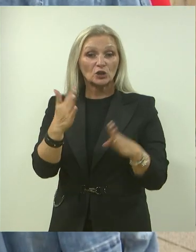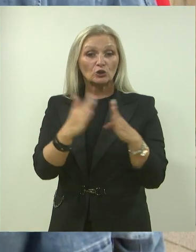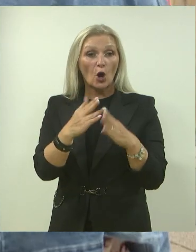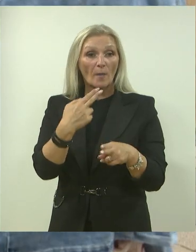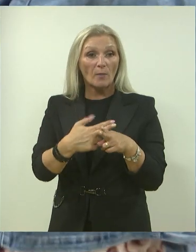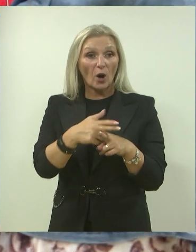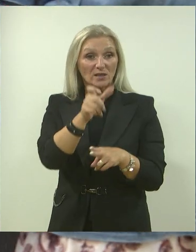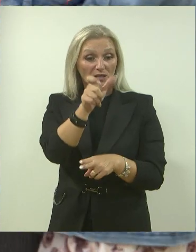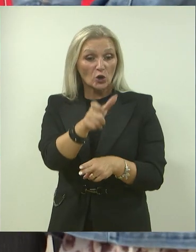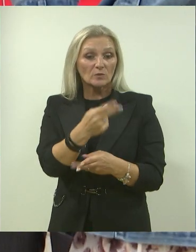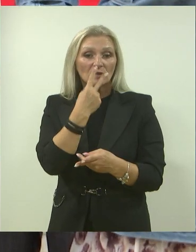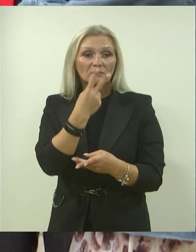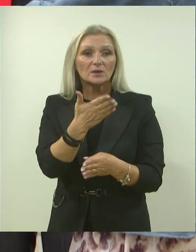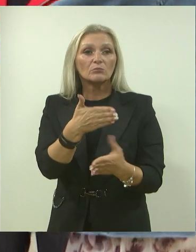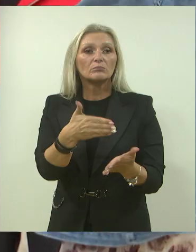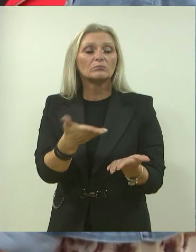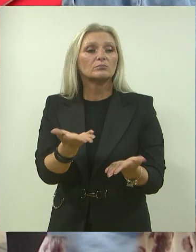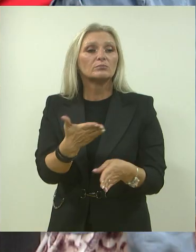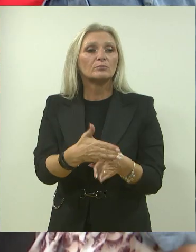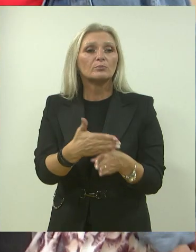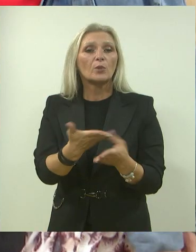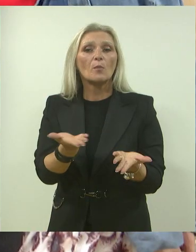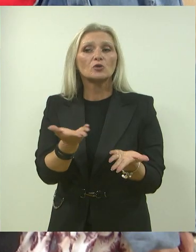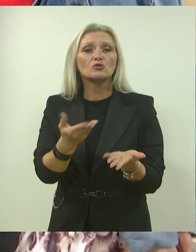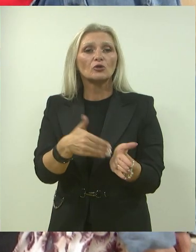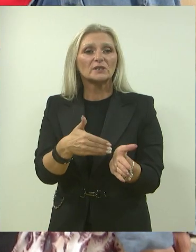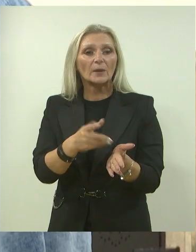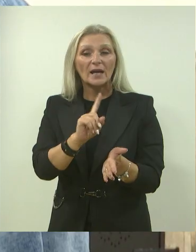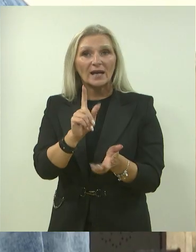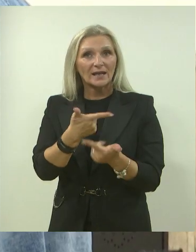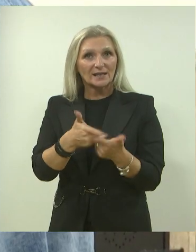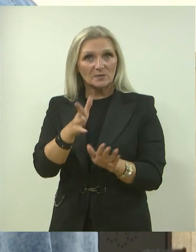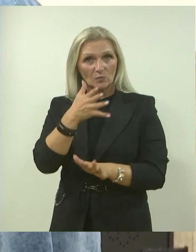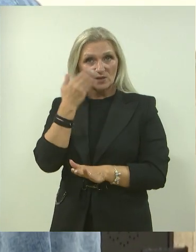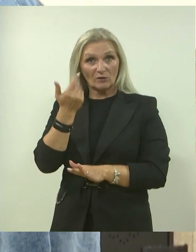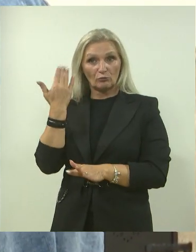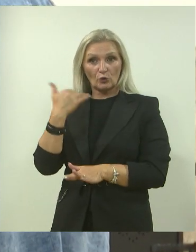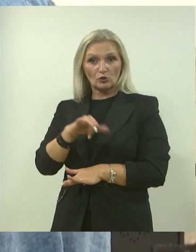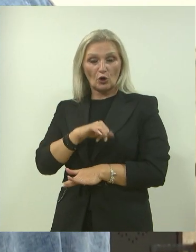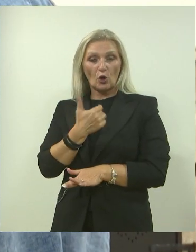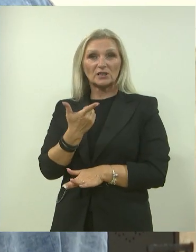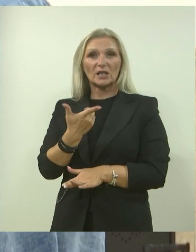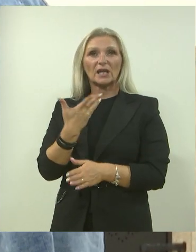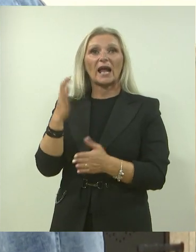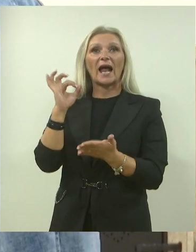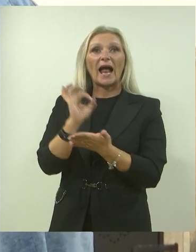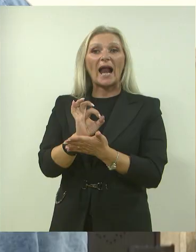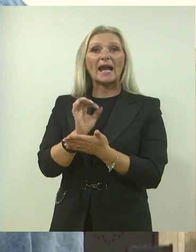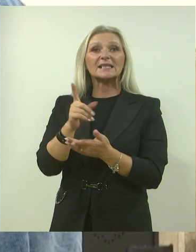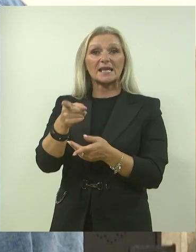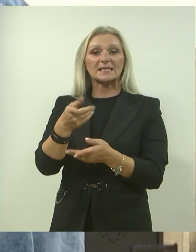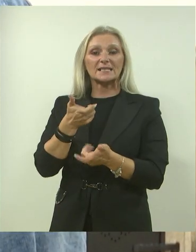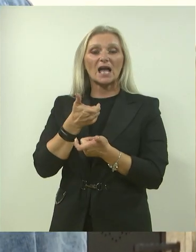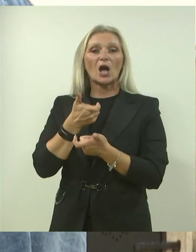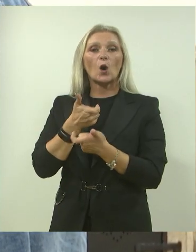se vide bilo kakva pomoć ako im treba. Ne usmijem zaboraviti da smo od prošle godine licencirani pružati usluge